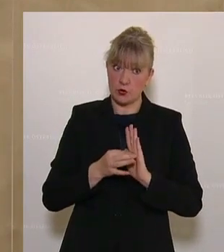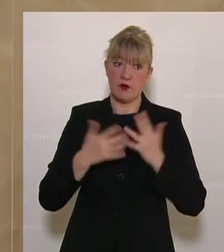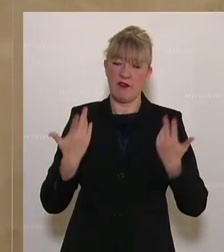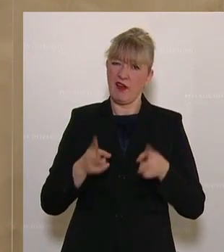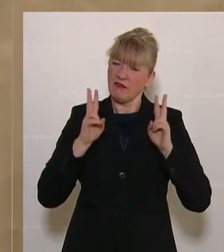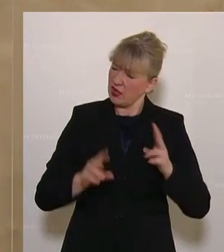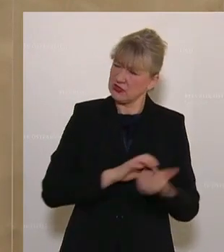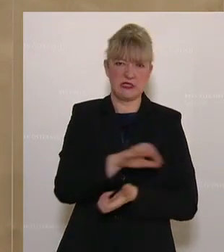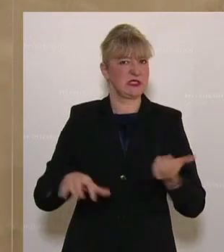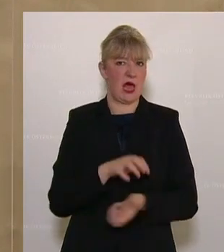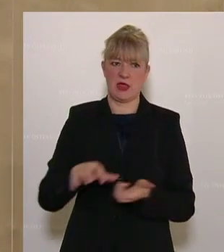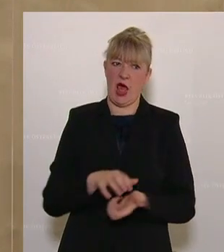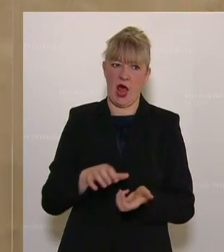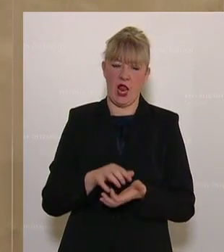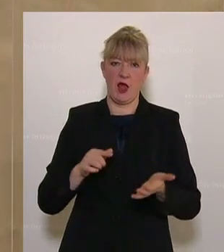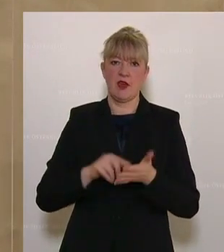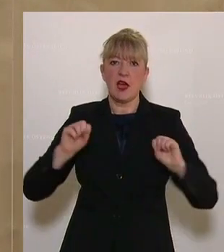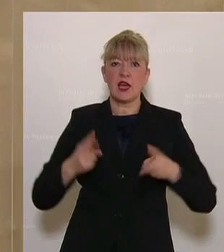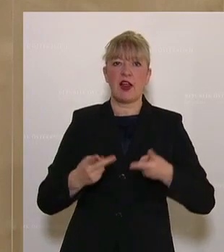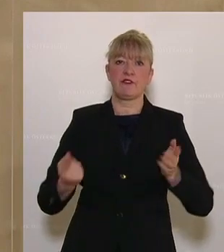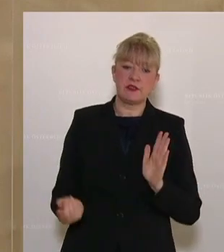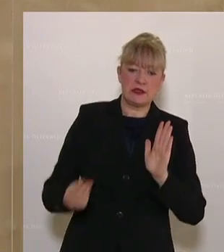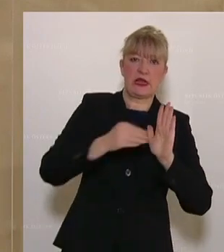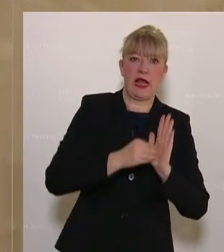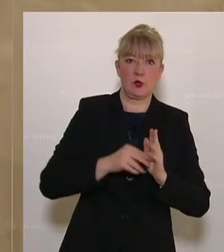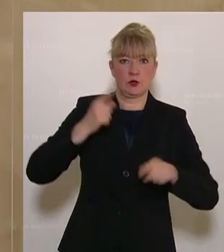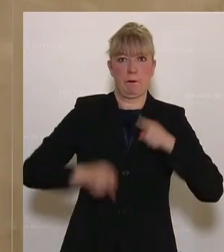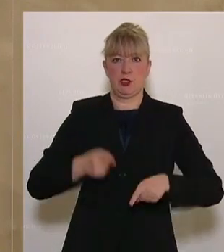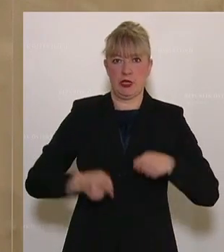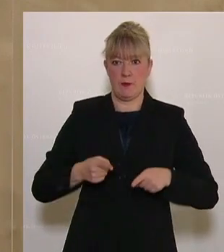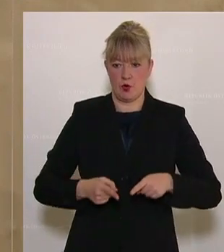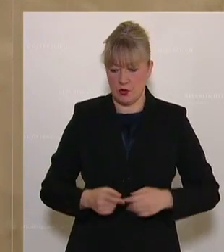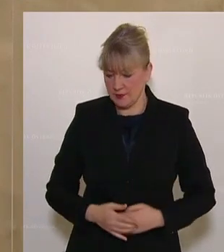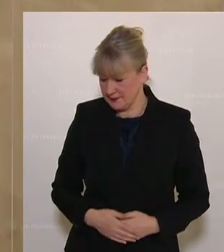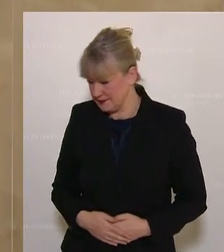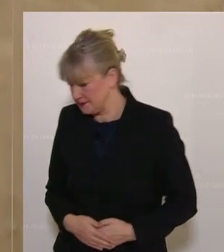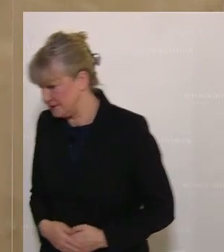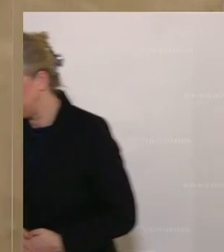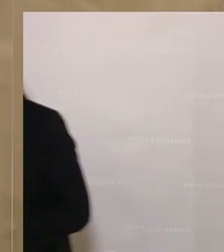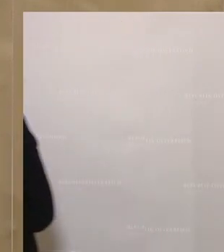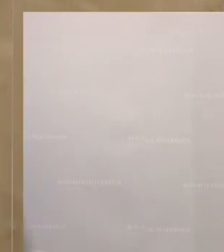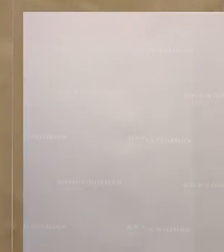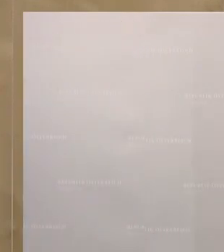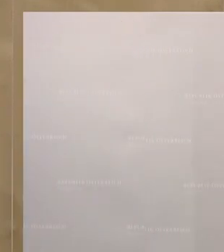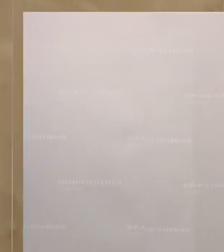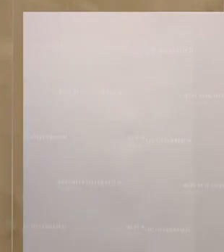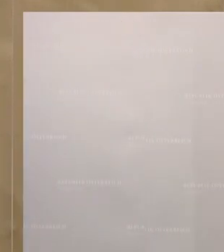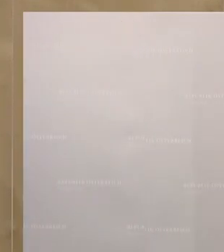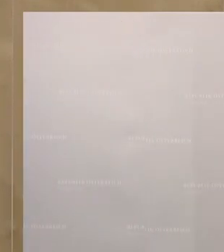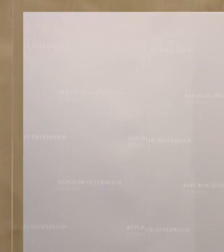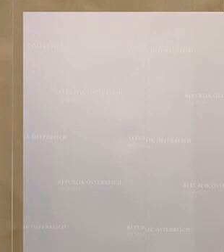ist wirklich skandalös, die Inkrafttretensbestimmung. Dieses Bundesgesetz tritt mit 1. Jänner 2021